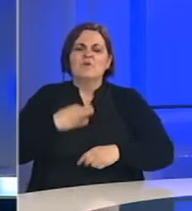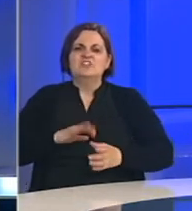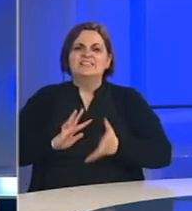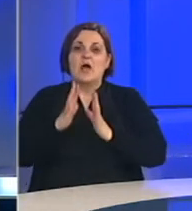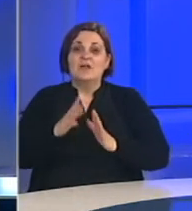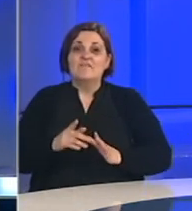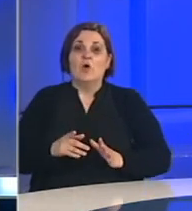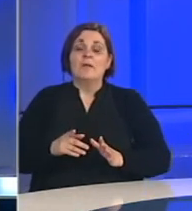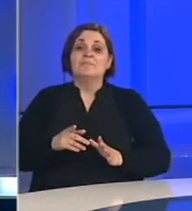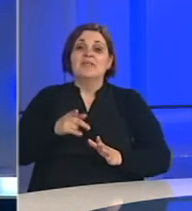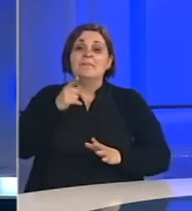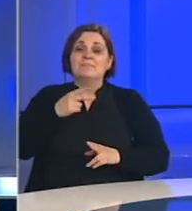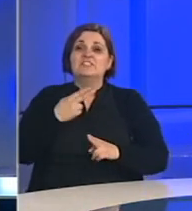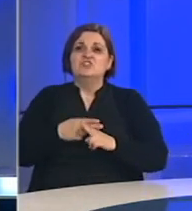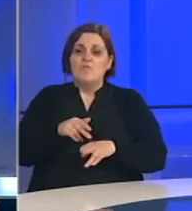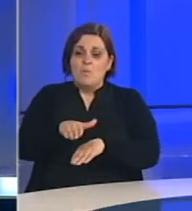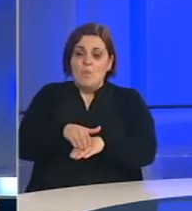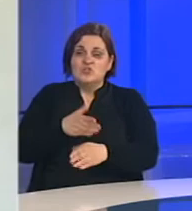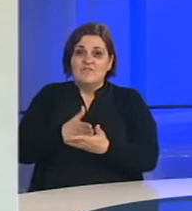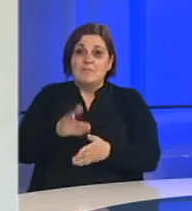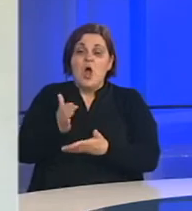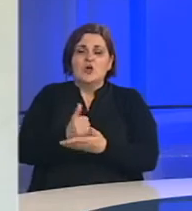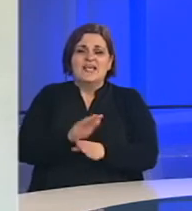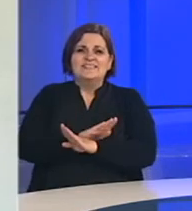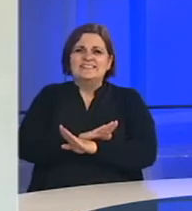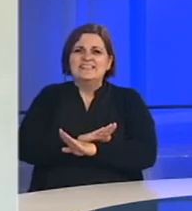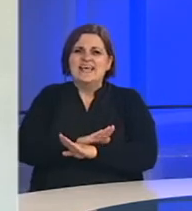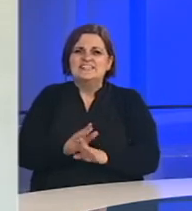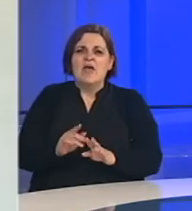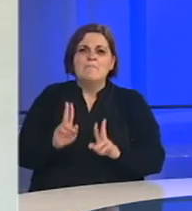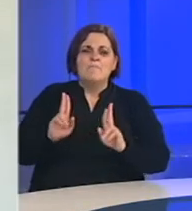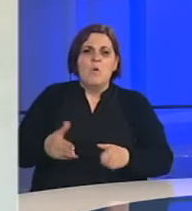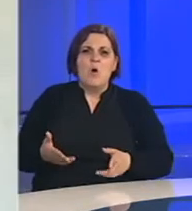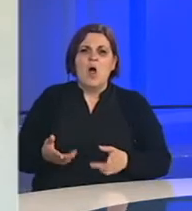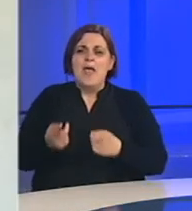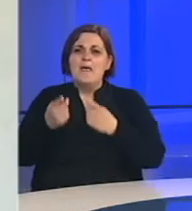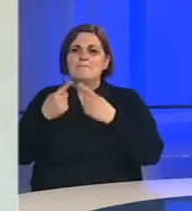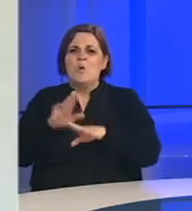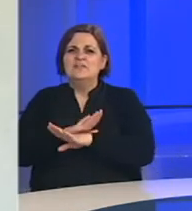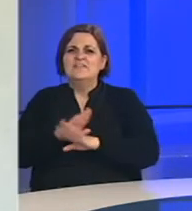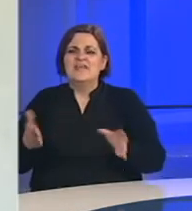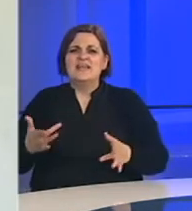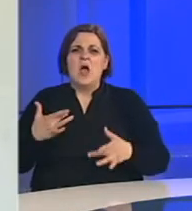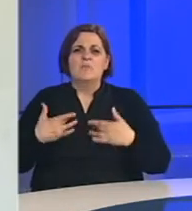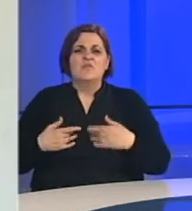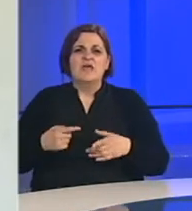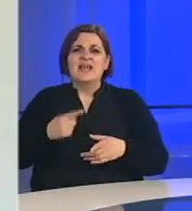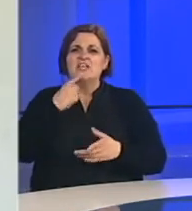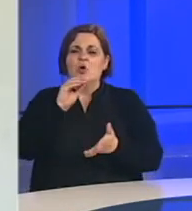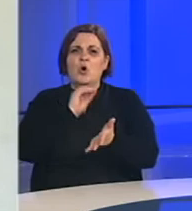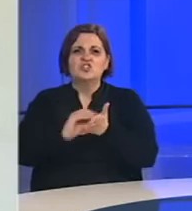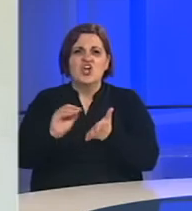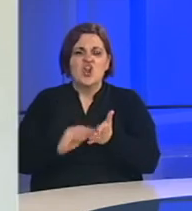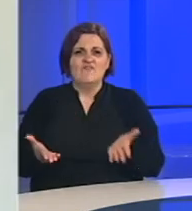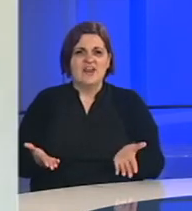smo bili u akutnoj fazi i u ovoj fazi smo koristili sve svoje adaptacijske mehanizme. Dakle, posebno sve naše profesije. Ja tu ubrajam i novinare,